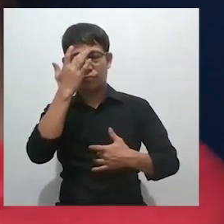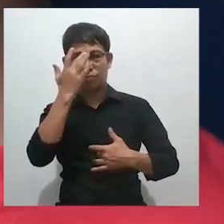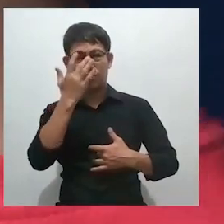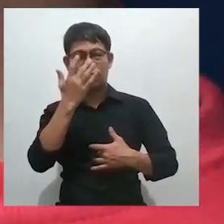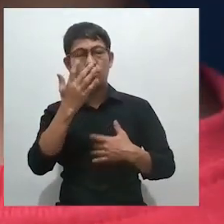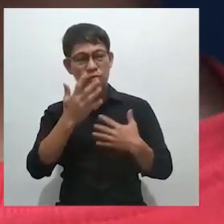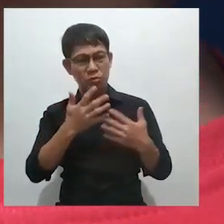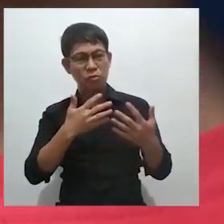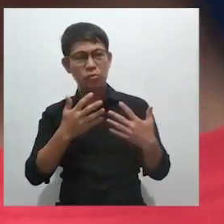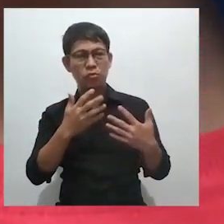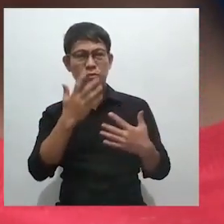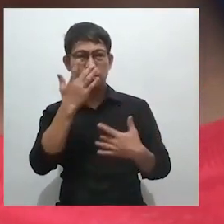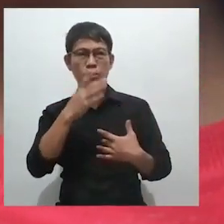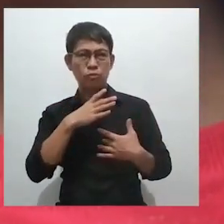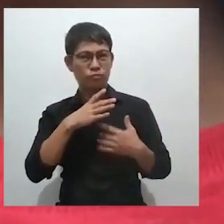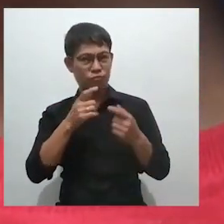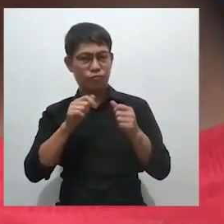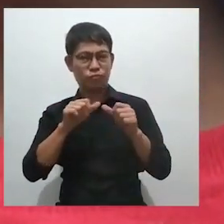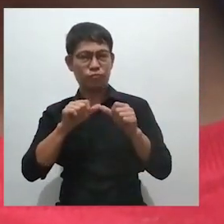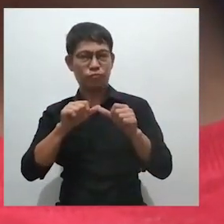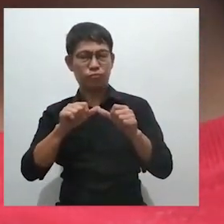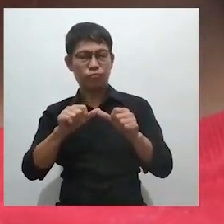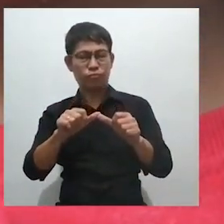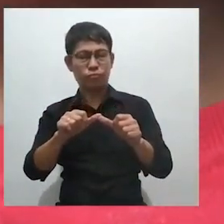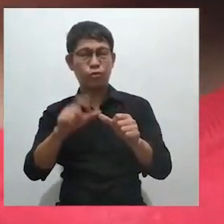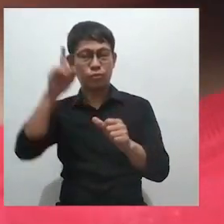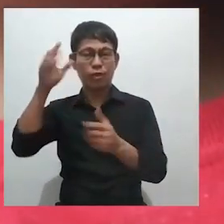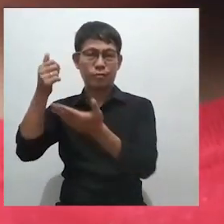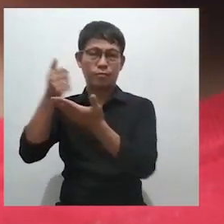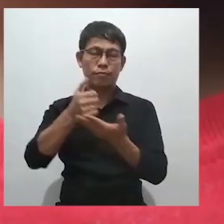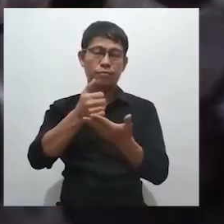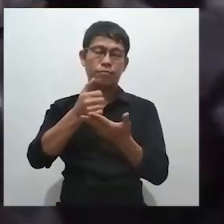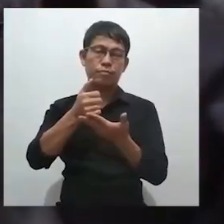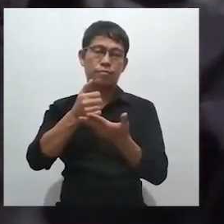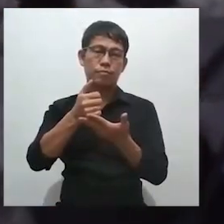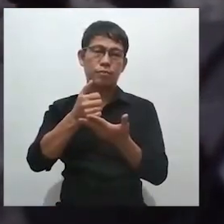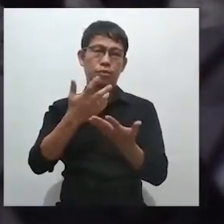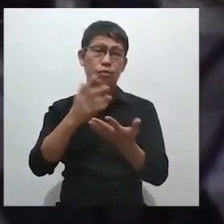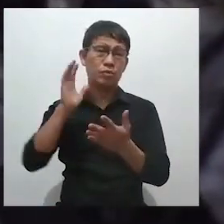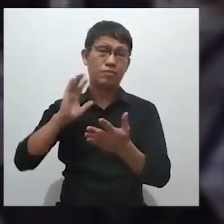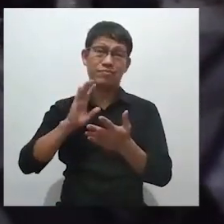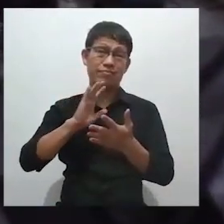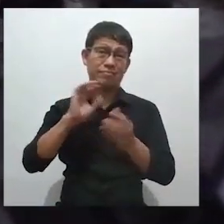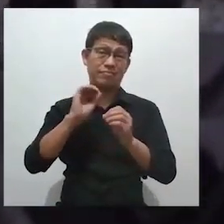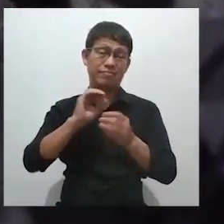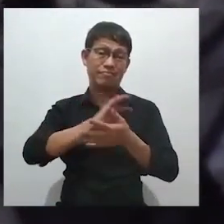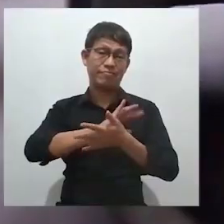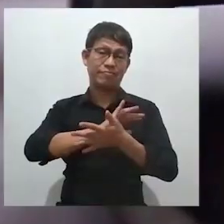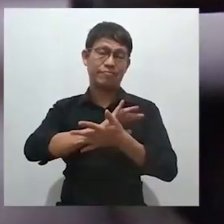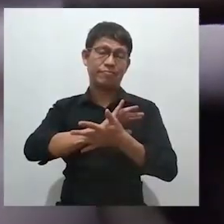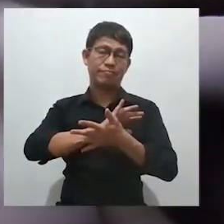Sabi nga eh, kahit na may karamdaman siyang ganun, nilalabanan pa rin niya. Pinutulungan pa rin siya ng Diyos. Noong wala pong pandemic,